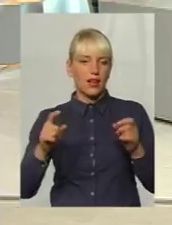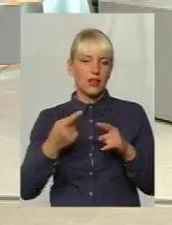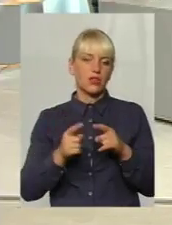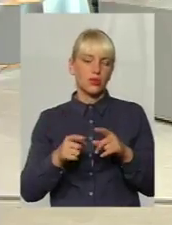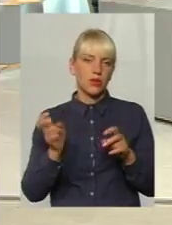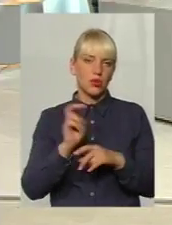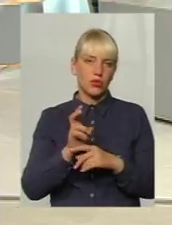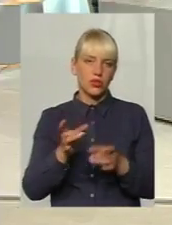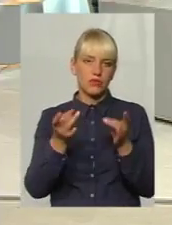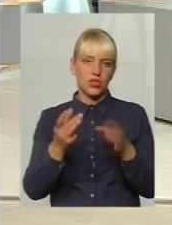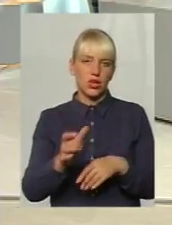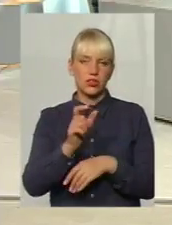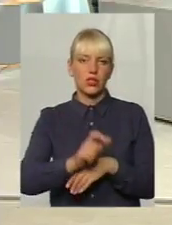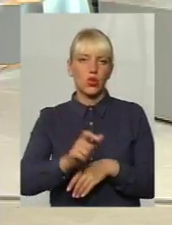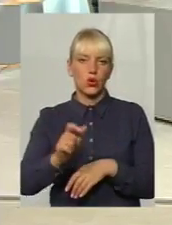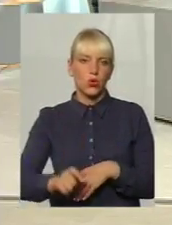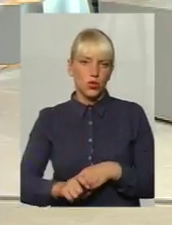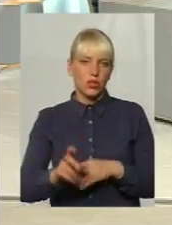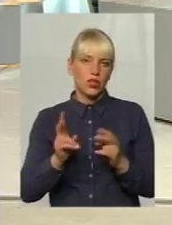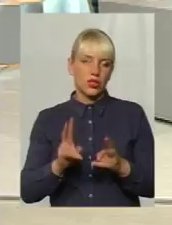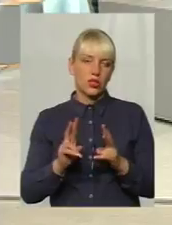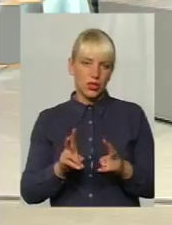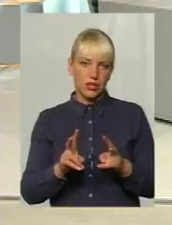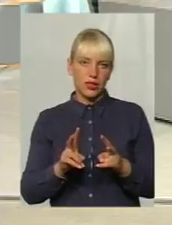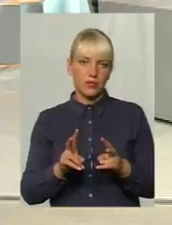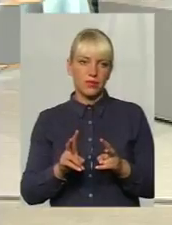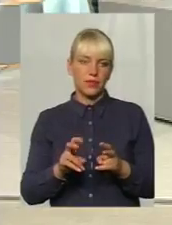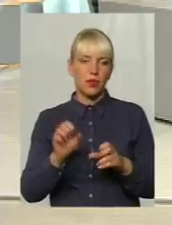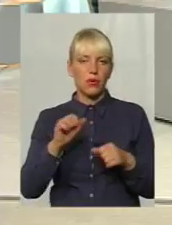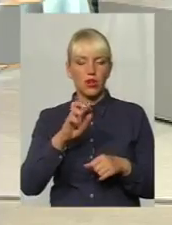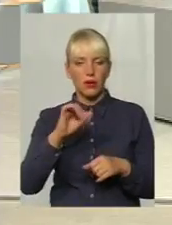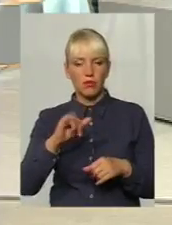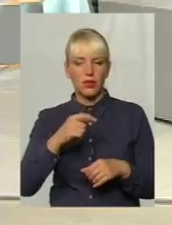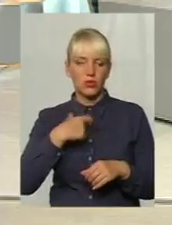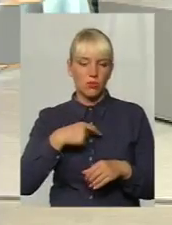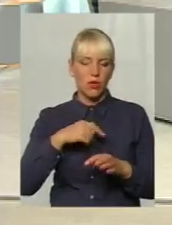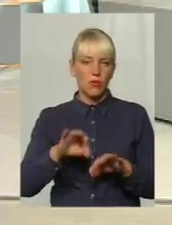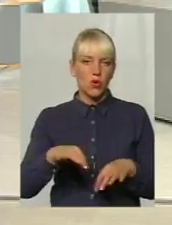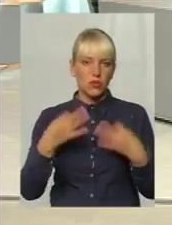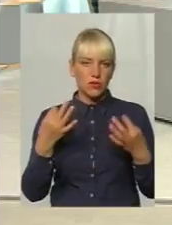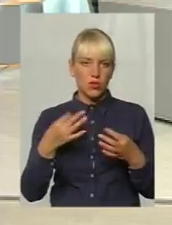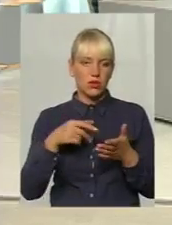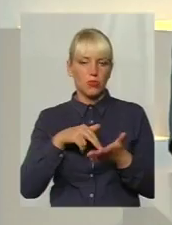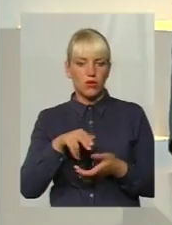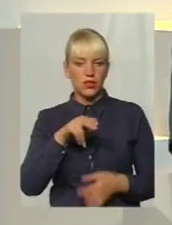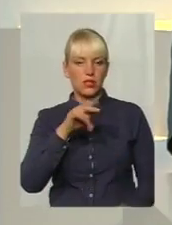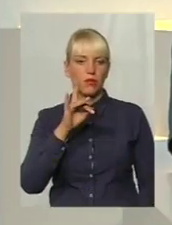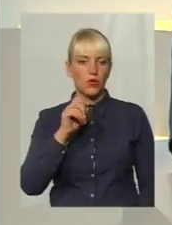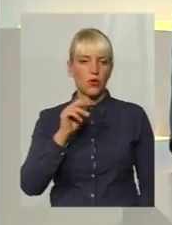люди. Люди, які можливі позволити провести процедури.